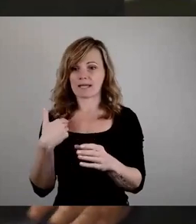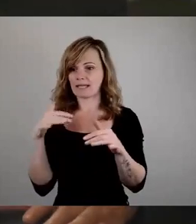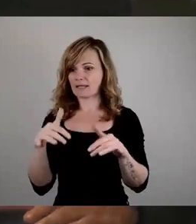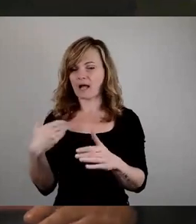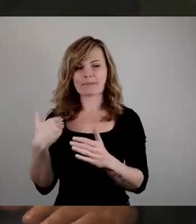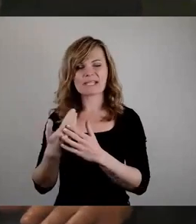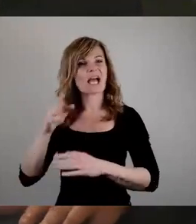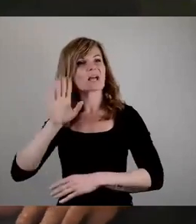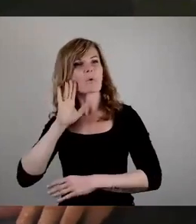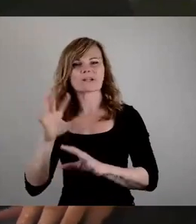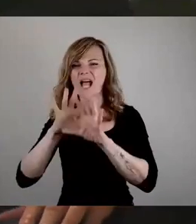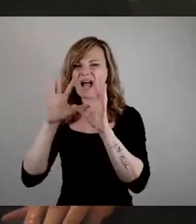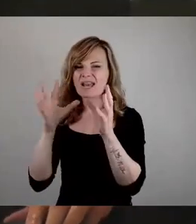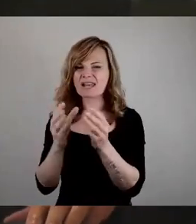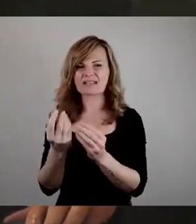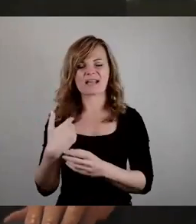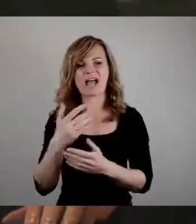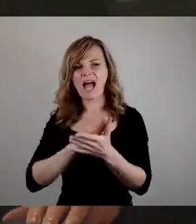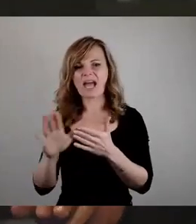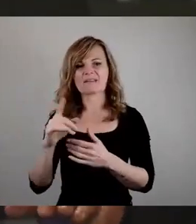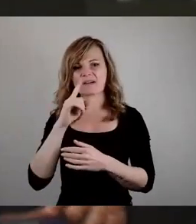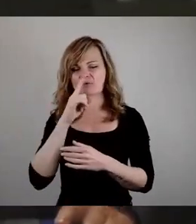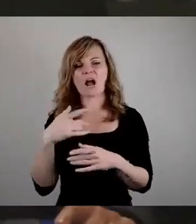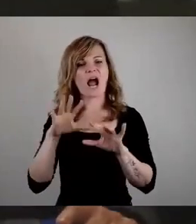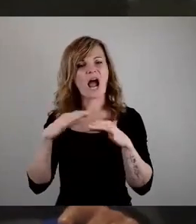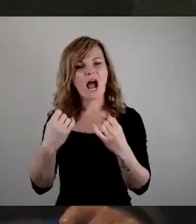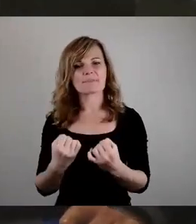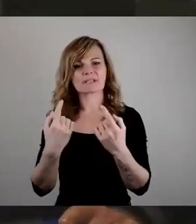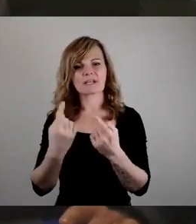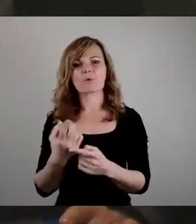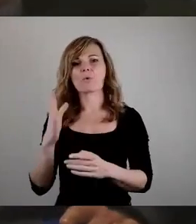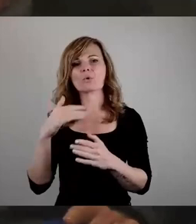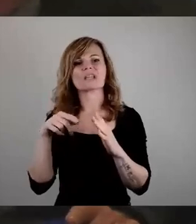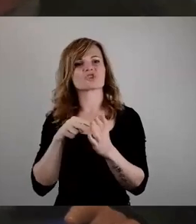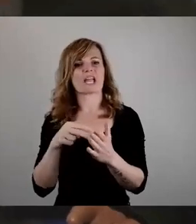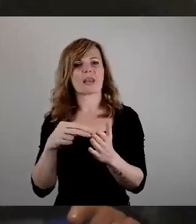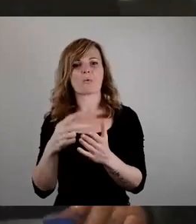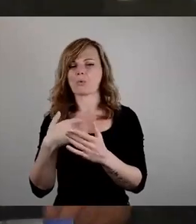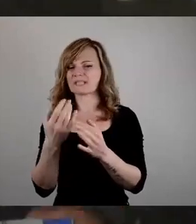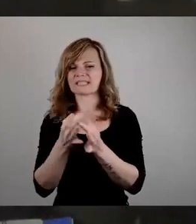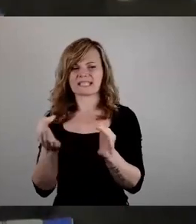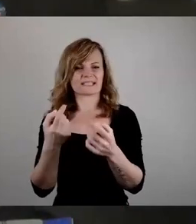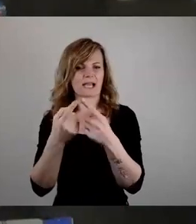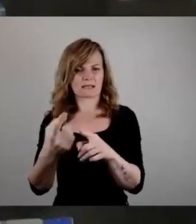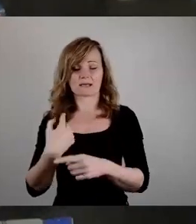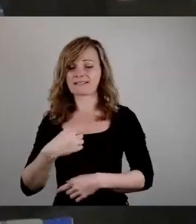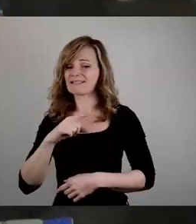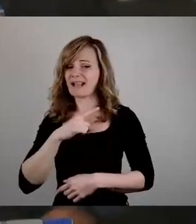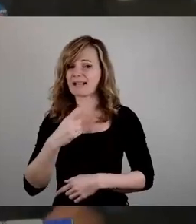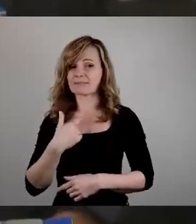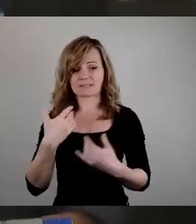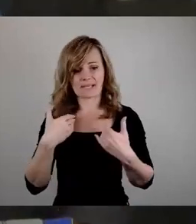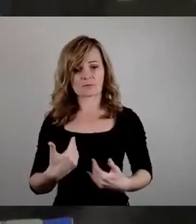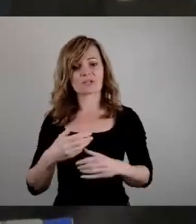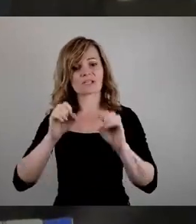gehört habe darüber, das ist einfach mal eine absolute Unterstellung und nichts anderes. Und ich persönlich erkläre hier, dass